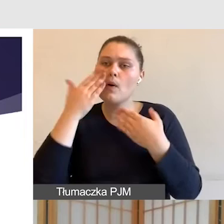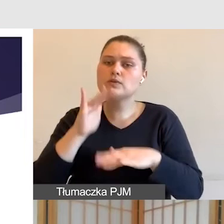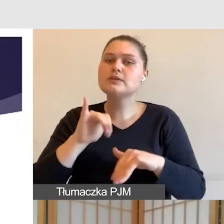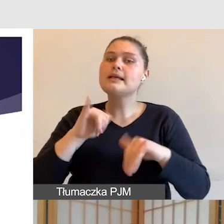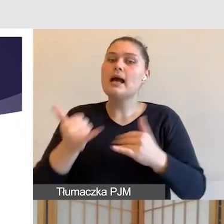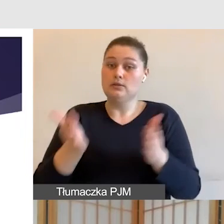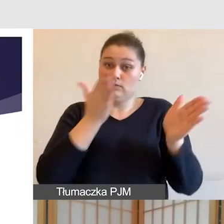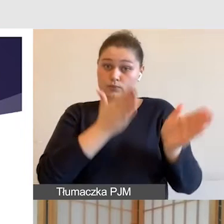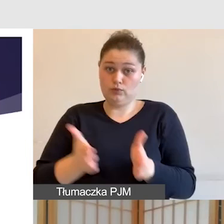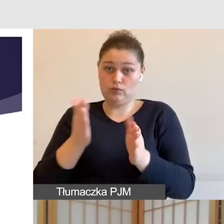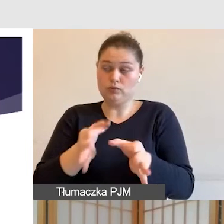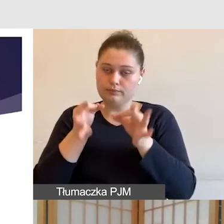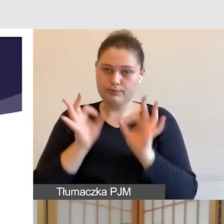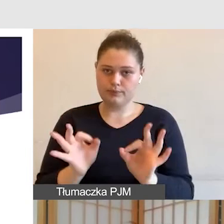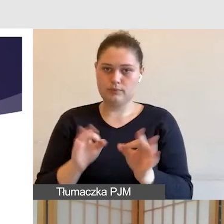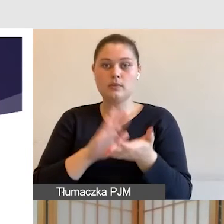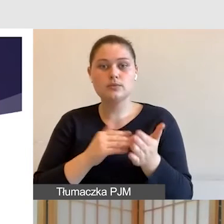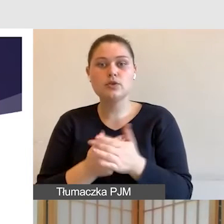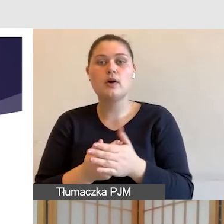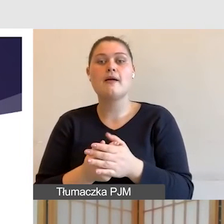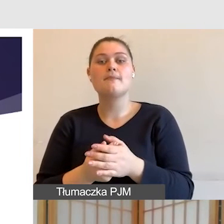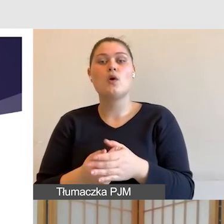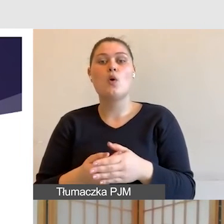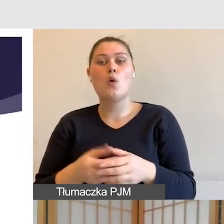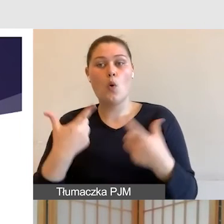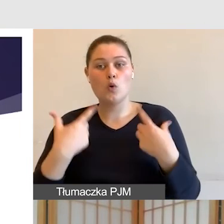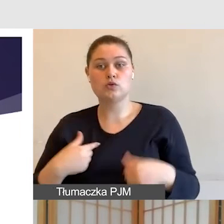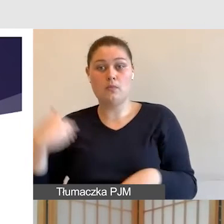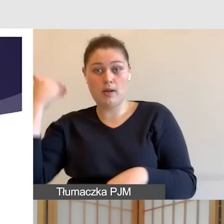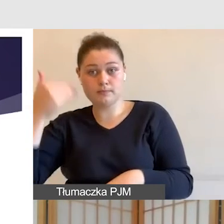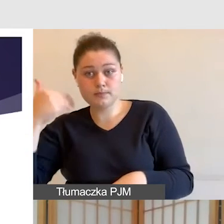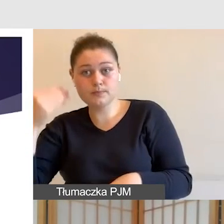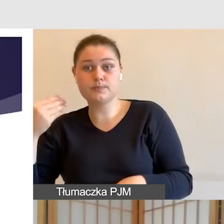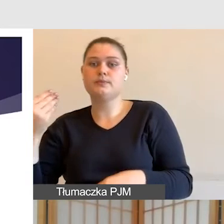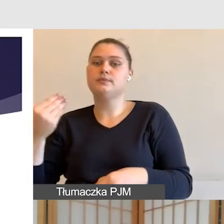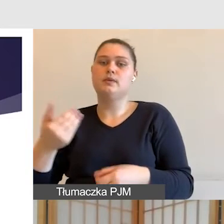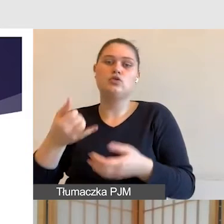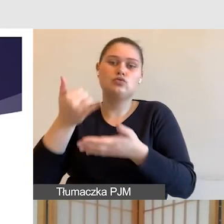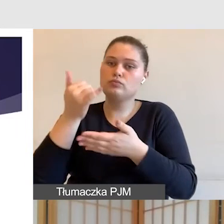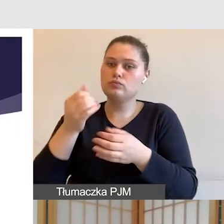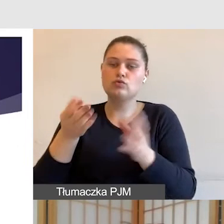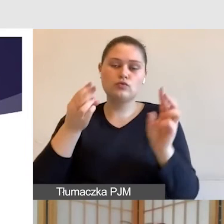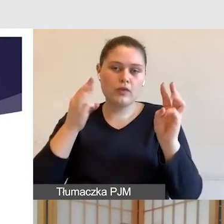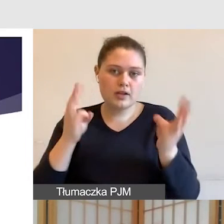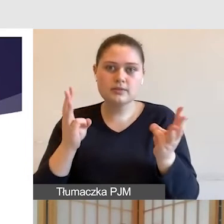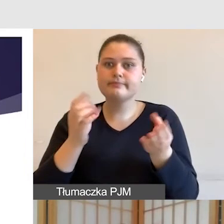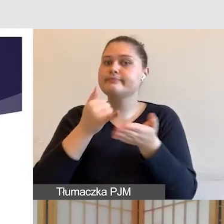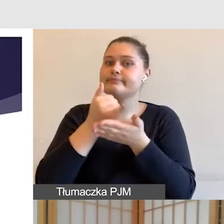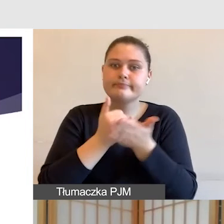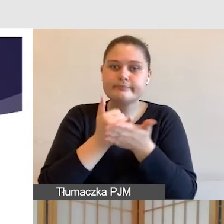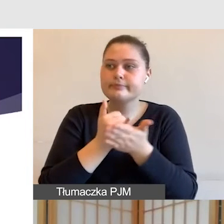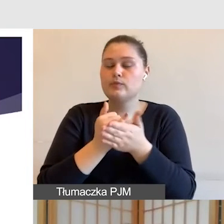czyli nasz wykładowca, trener, szkoleniowiec czy czasami jak już mówimy ekspert, mimo wszystko powinien wiedzieć jak się